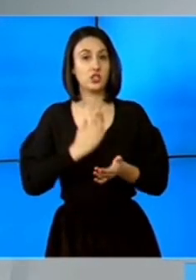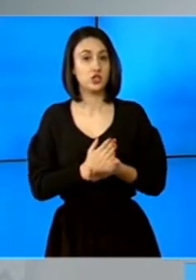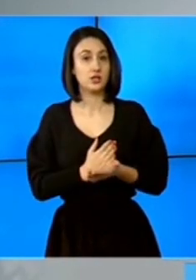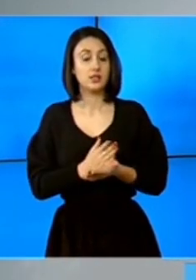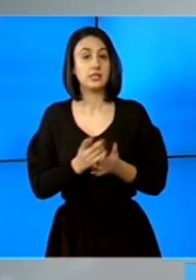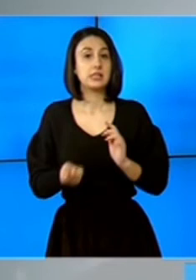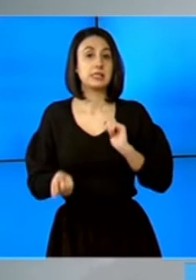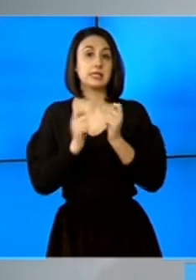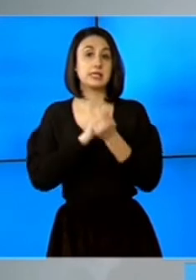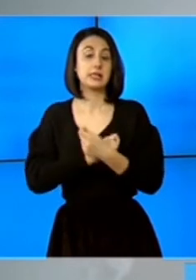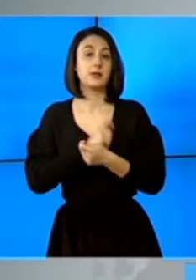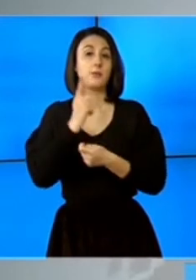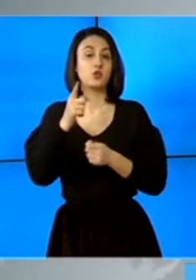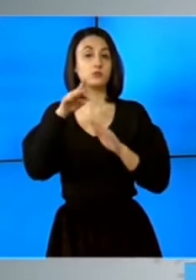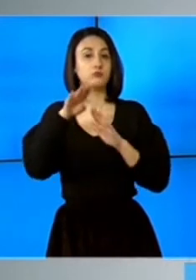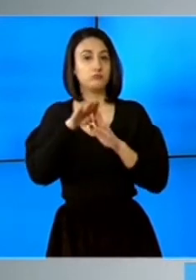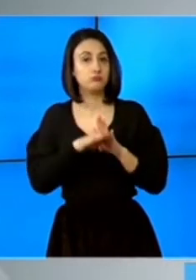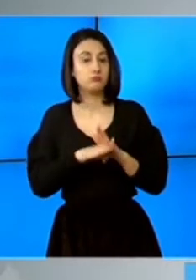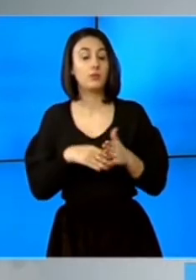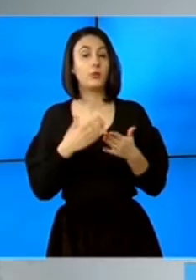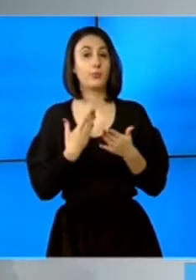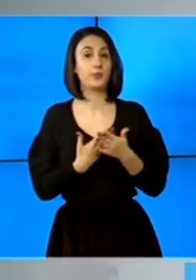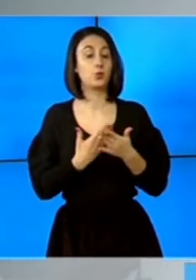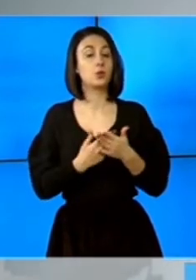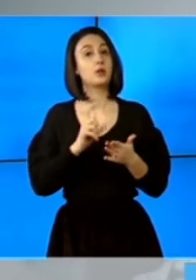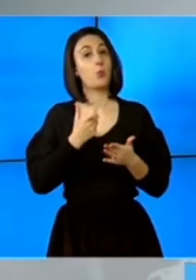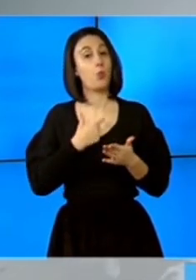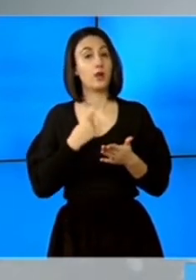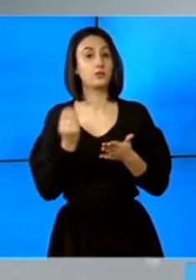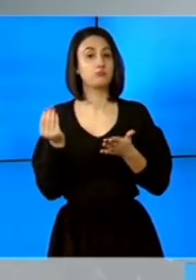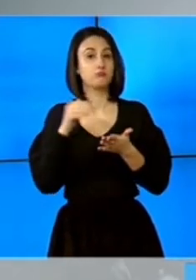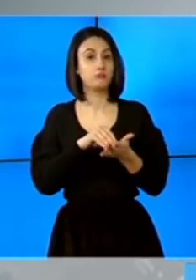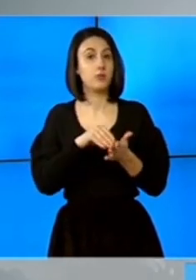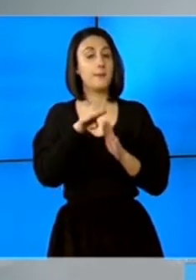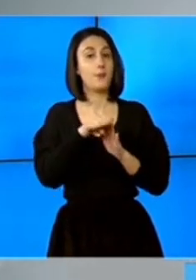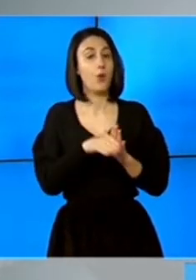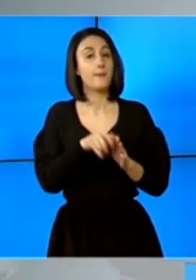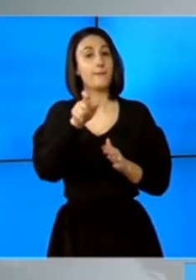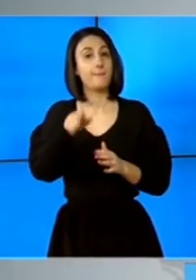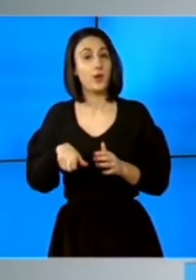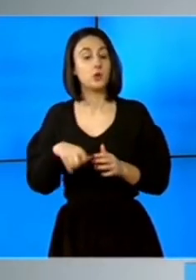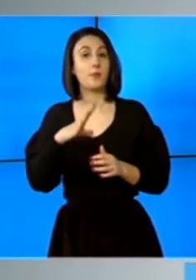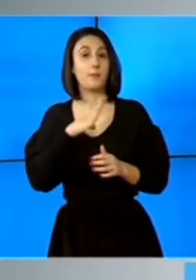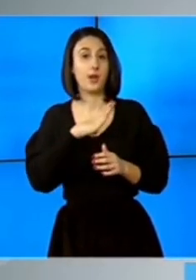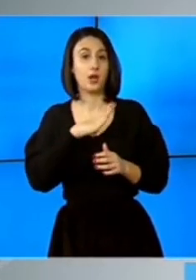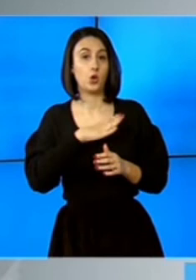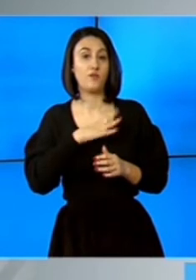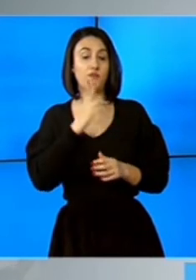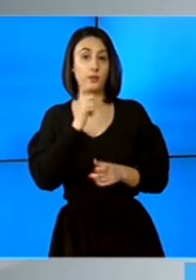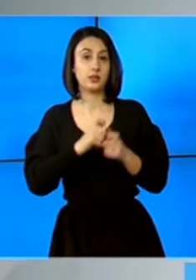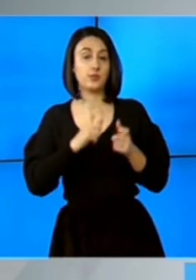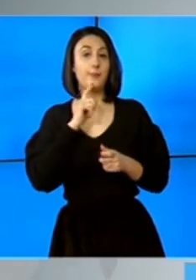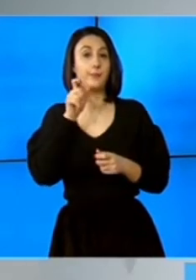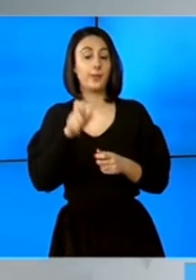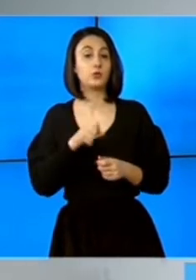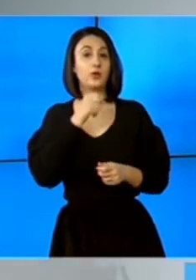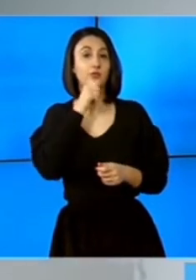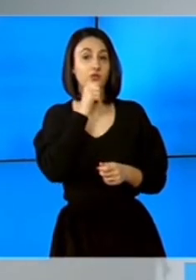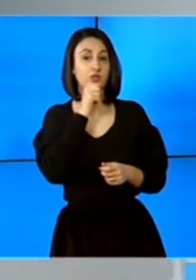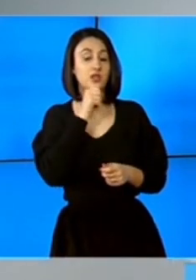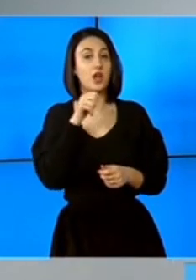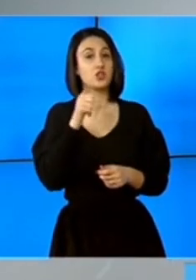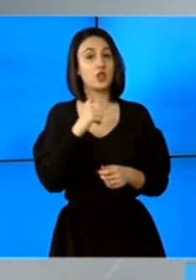schimbe acest algoritm astfel încât să se poată programa persoanele la risc Vorbim despre persoane cu vârsta de peste